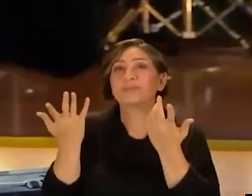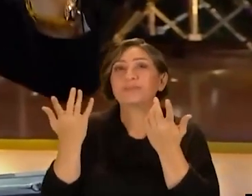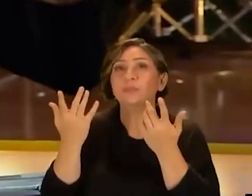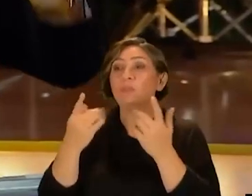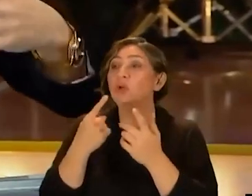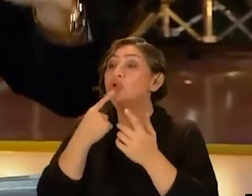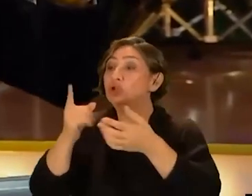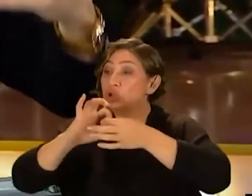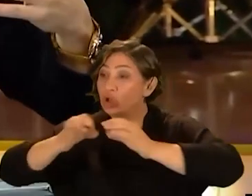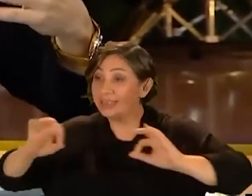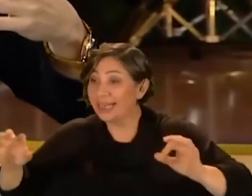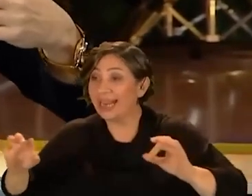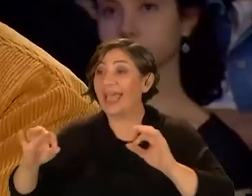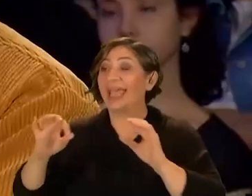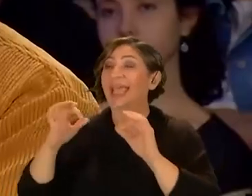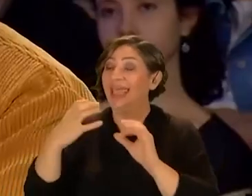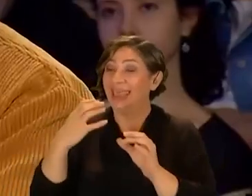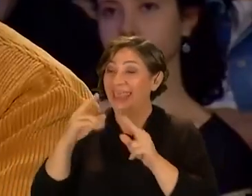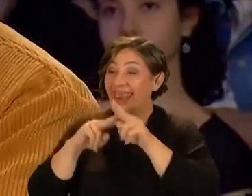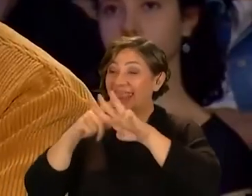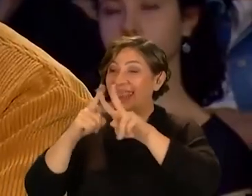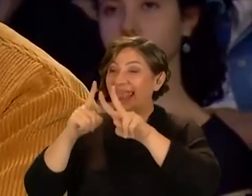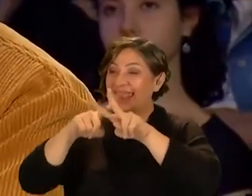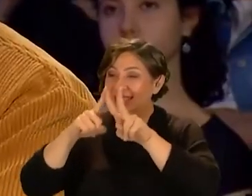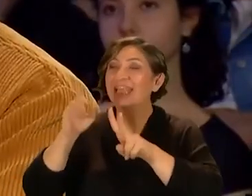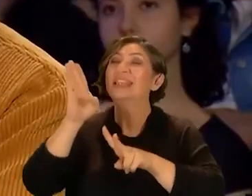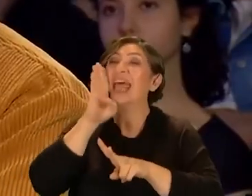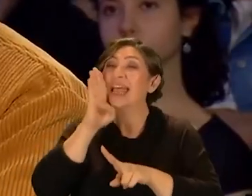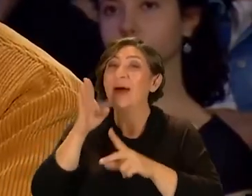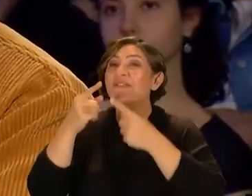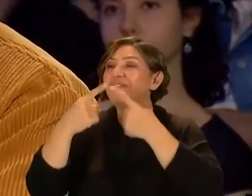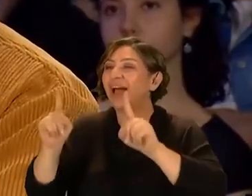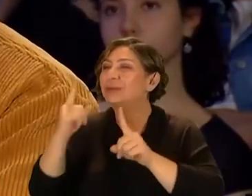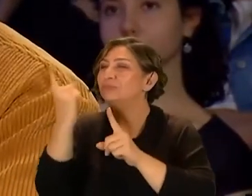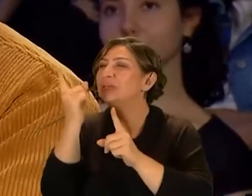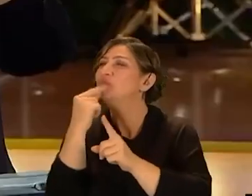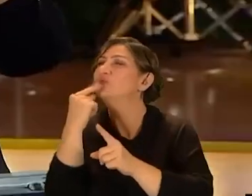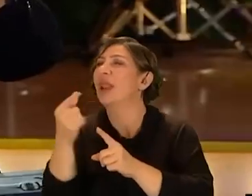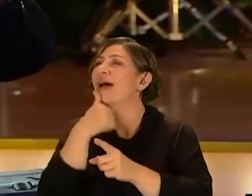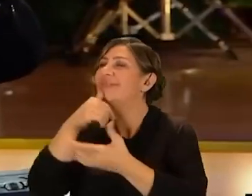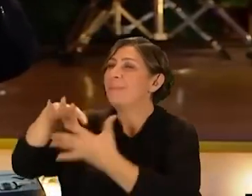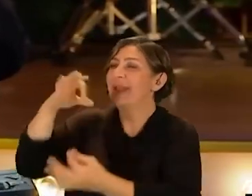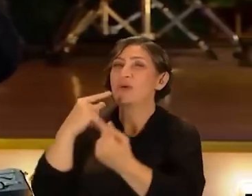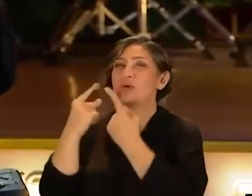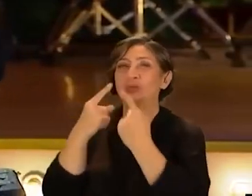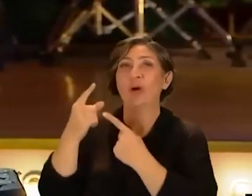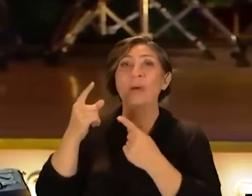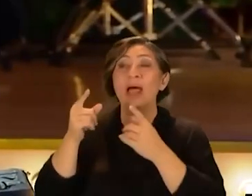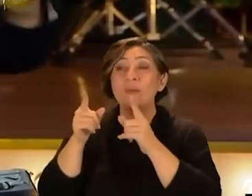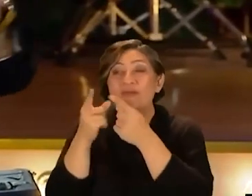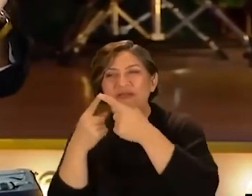söylüyorum Yani Sözleriyle Sözleriyle Kenan Doğulu'dan Ve Tarkan'dan Başka şeyler söyleyen adamları kastediyorum Evet Yani